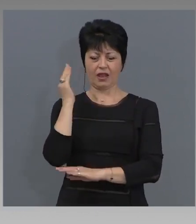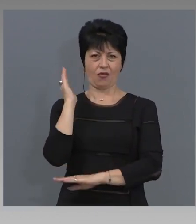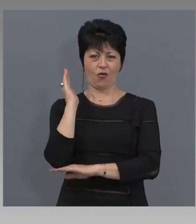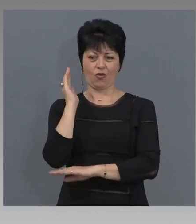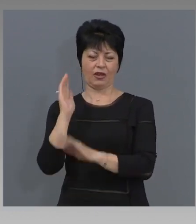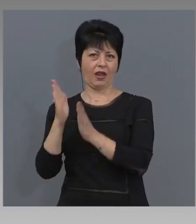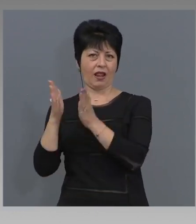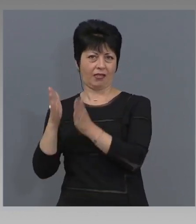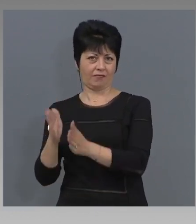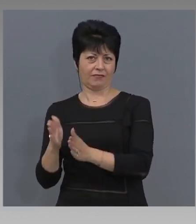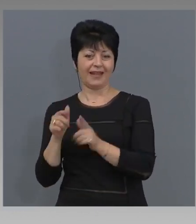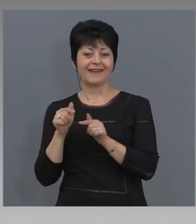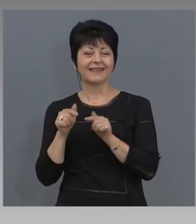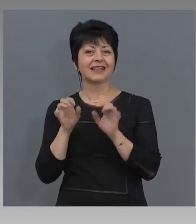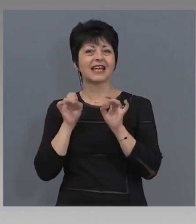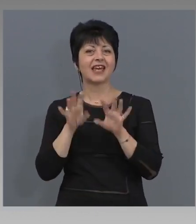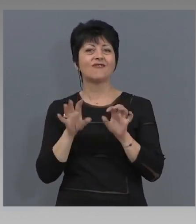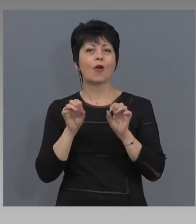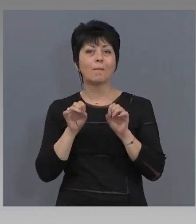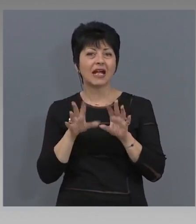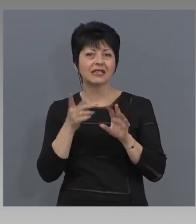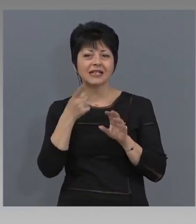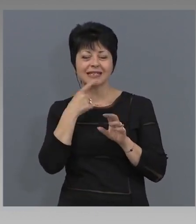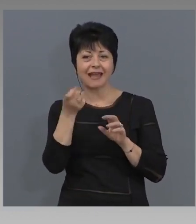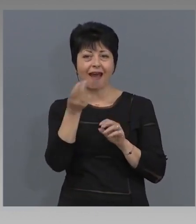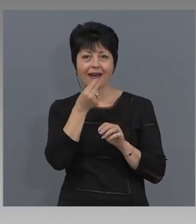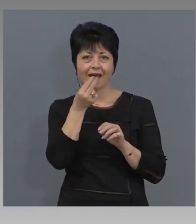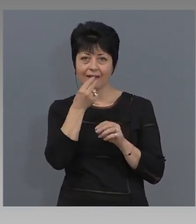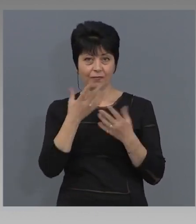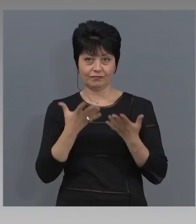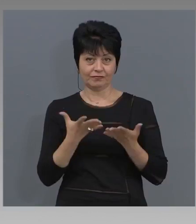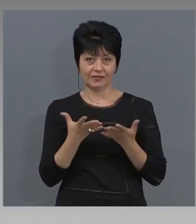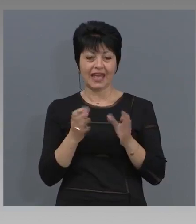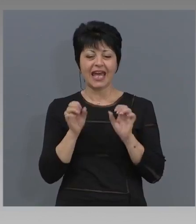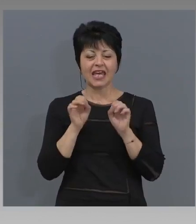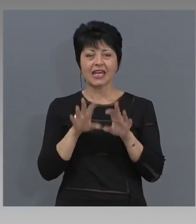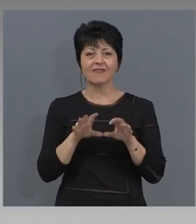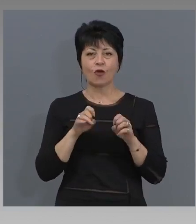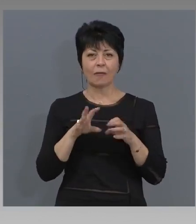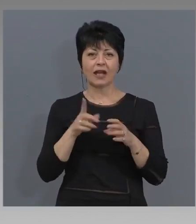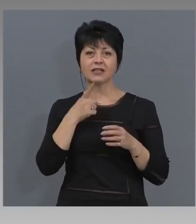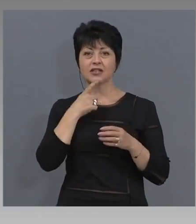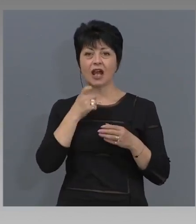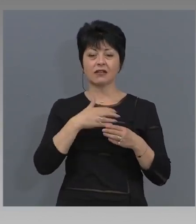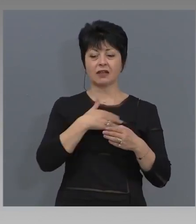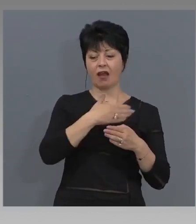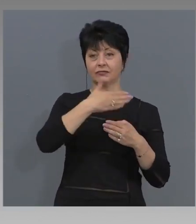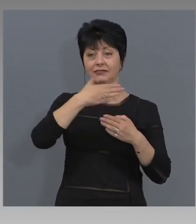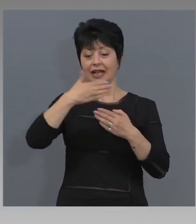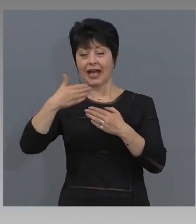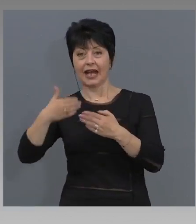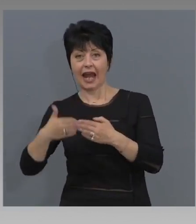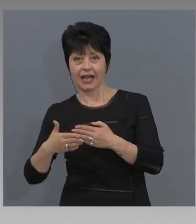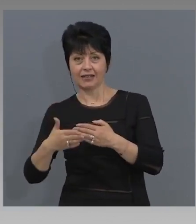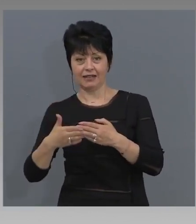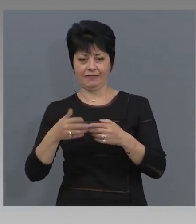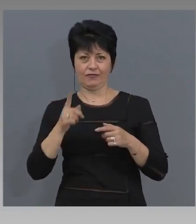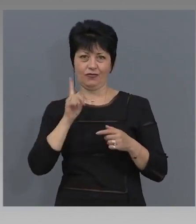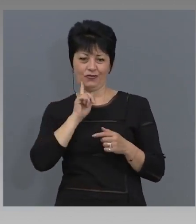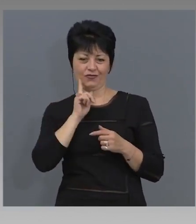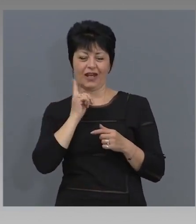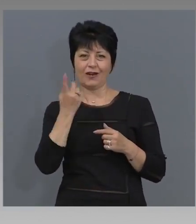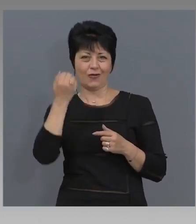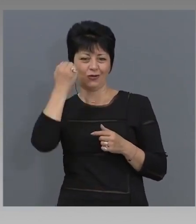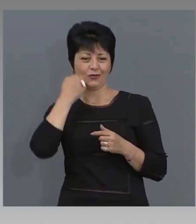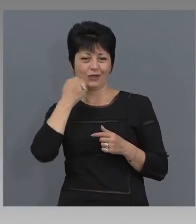Тази информация за храни, която получава? Информацията ще бъде към крайният потребител, този, който ползва туристическата